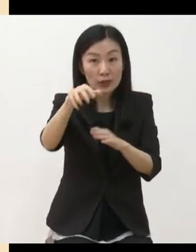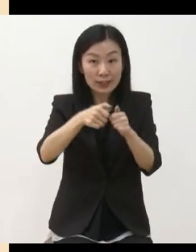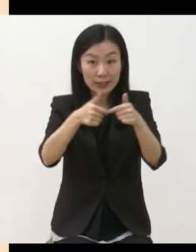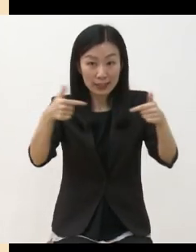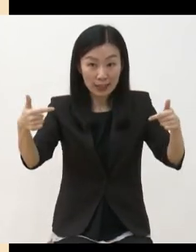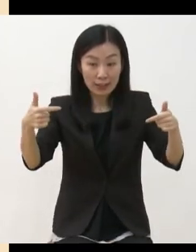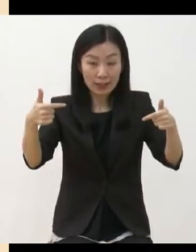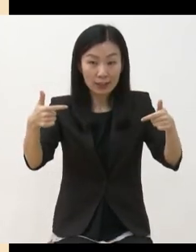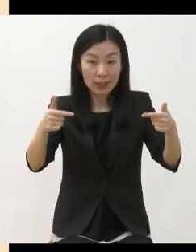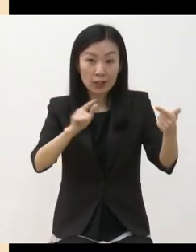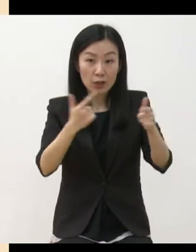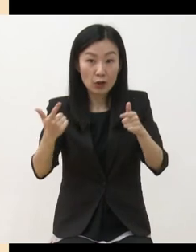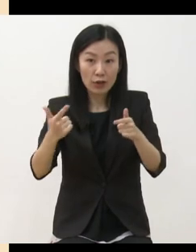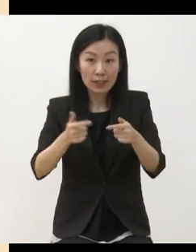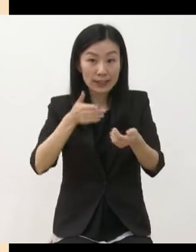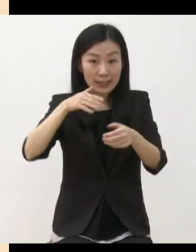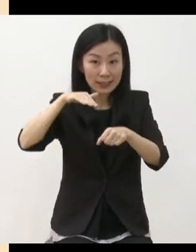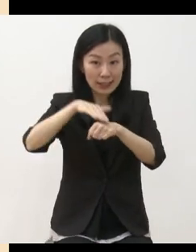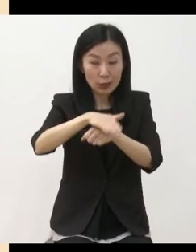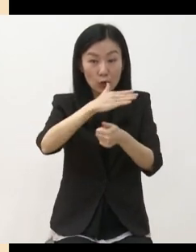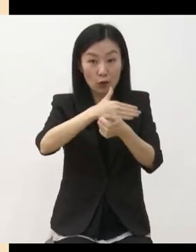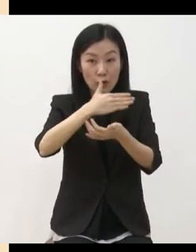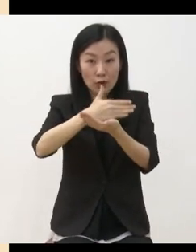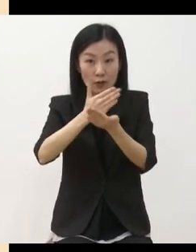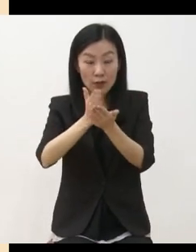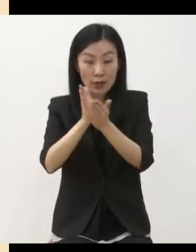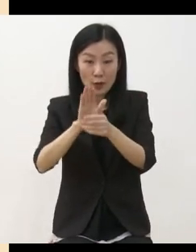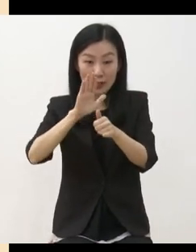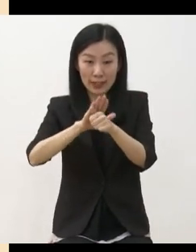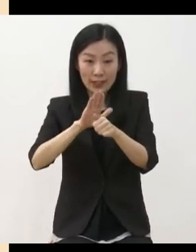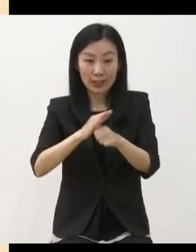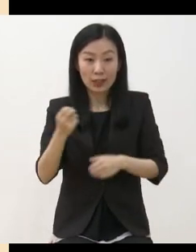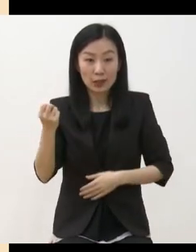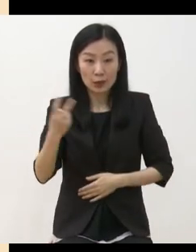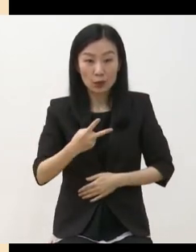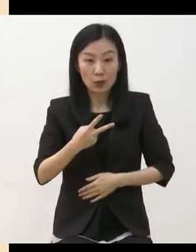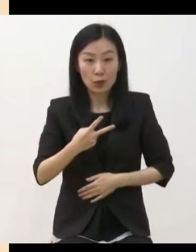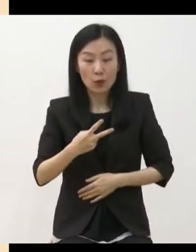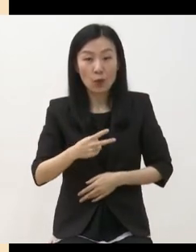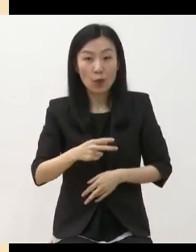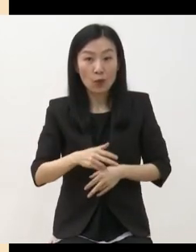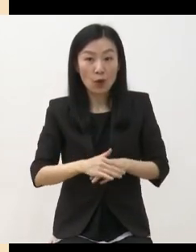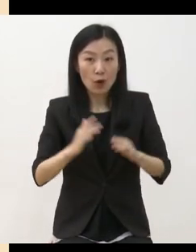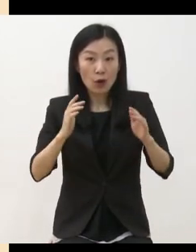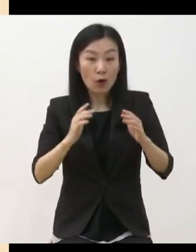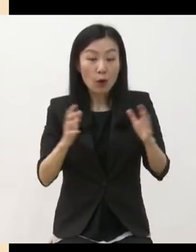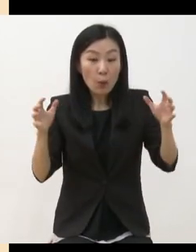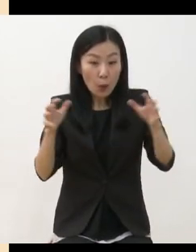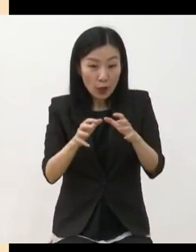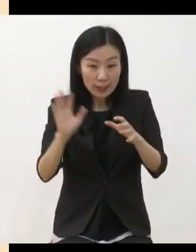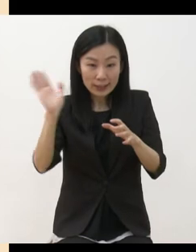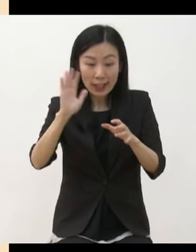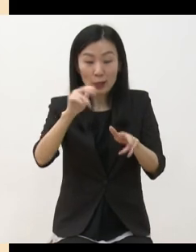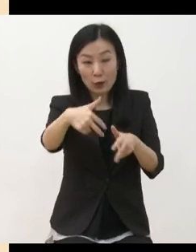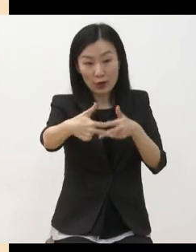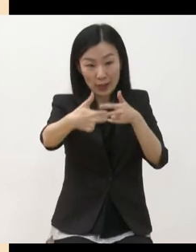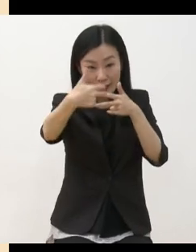형태의 지원을 확대해 나가도록 하겠습니다 그리고 새롭게 비대면 예술 교육 프로그램이나 플랫폼 개발 사업을